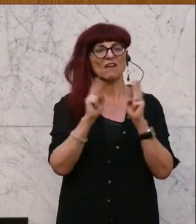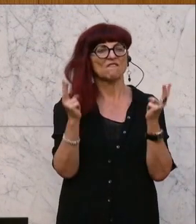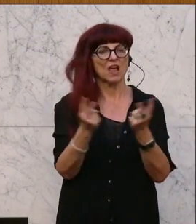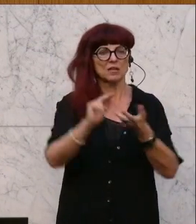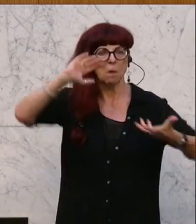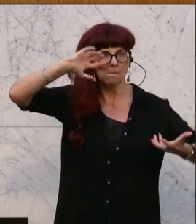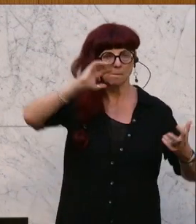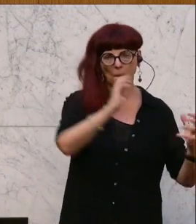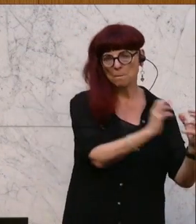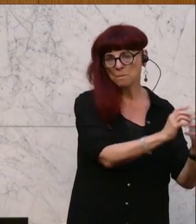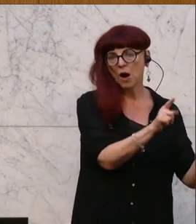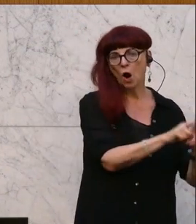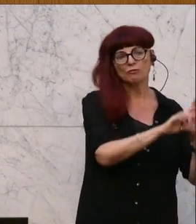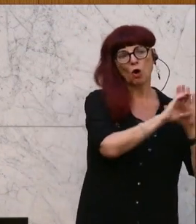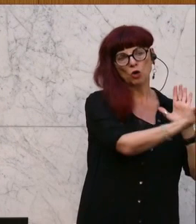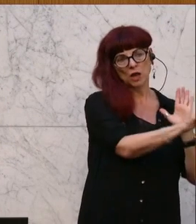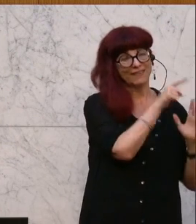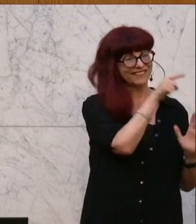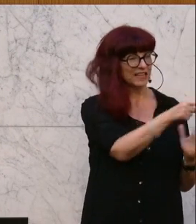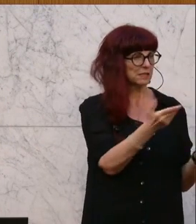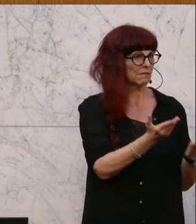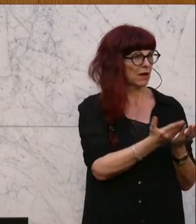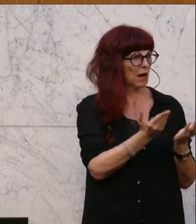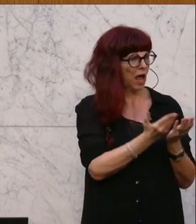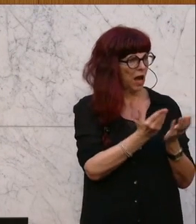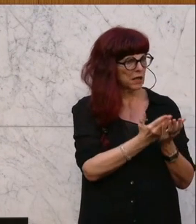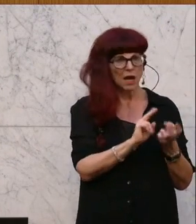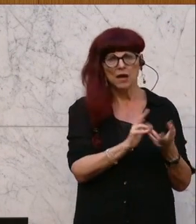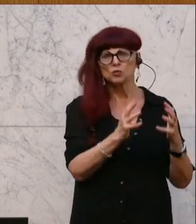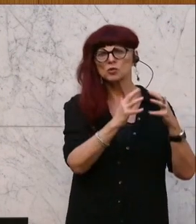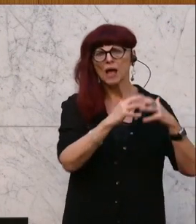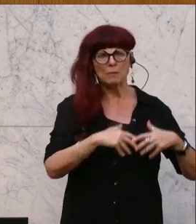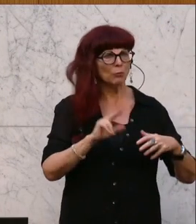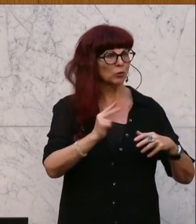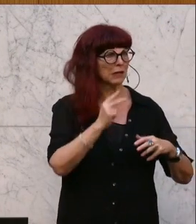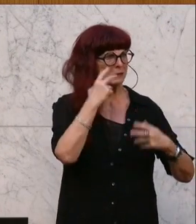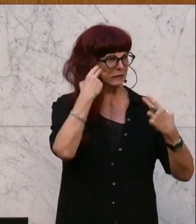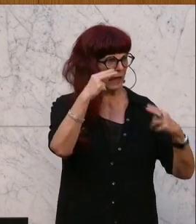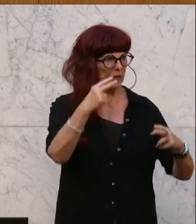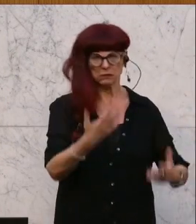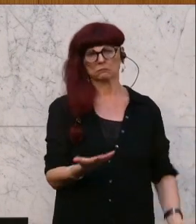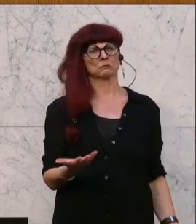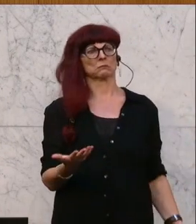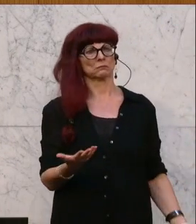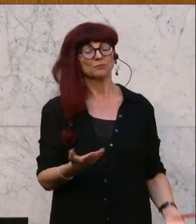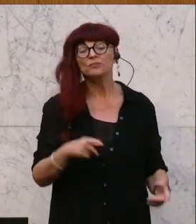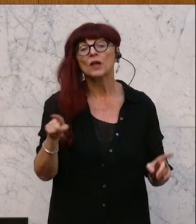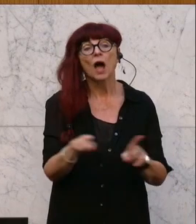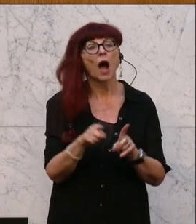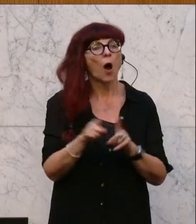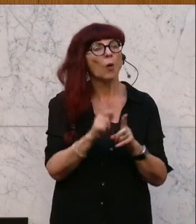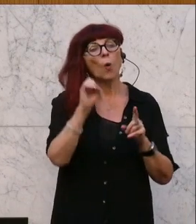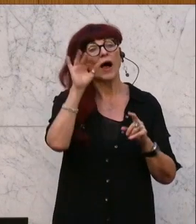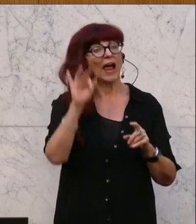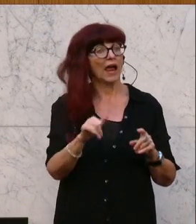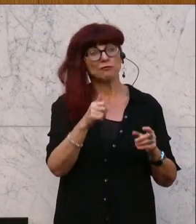kruden Vergleich zusammenbringt, Kollegin Blimlinger, das bleibt einfach ein Rätsel. Nächster Punkt, keine Entpolitisierung des ORFs.